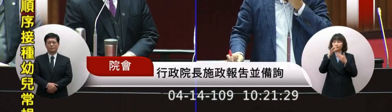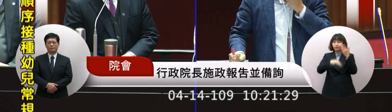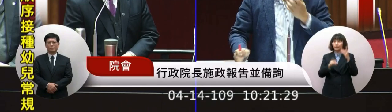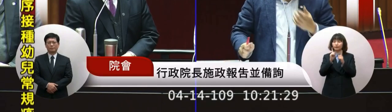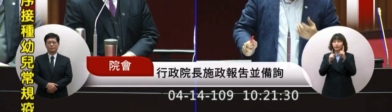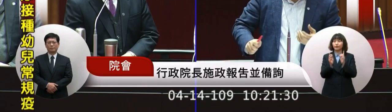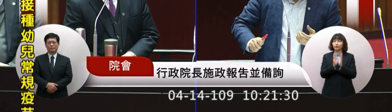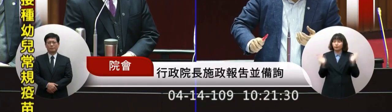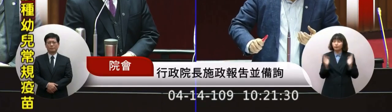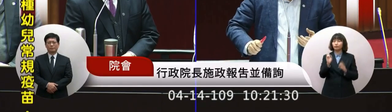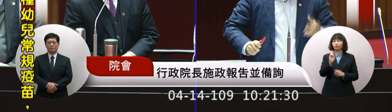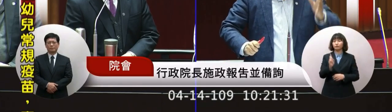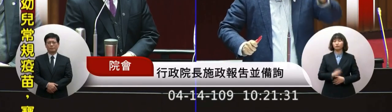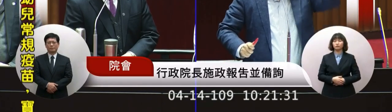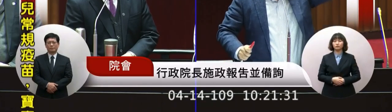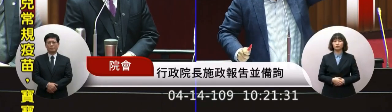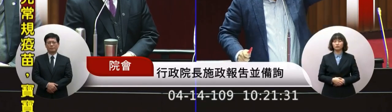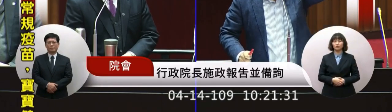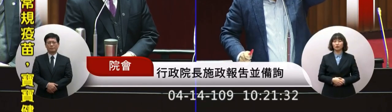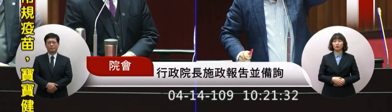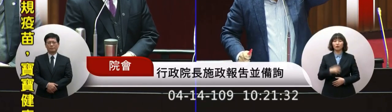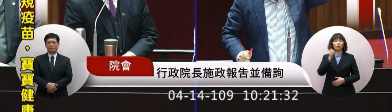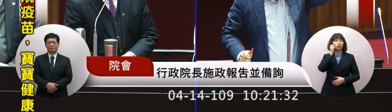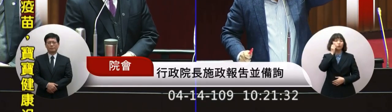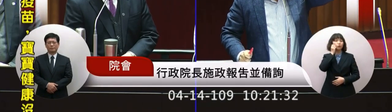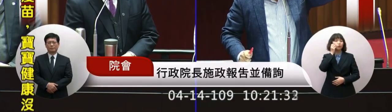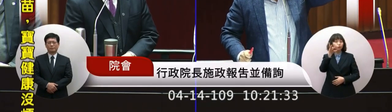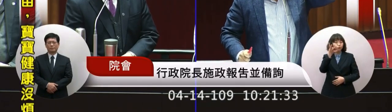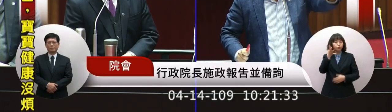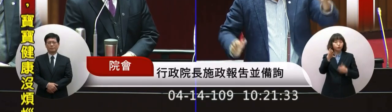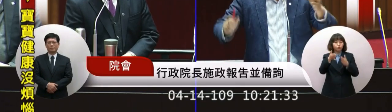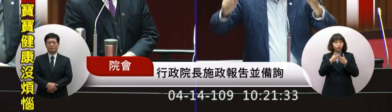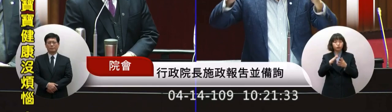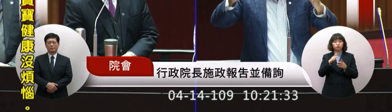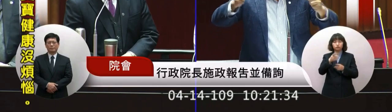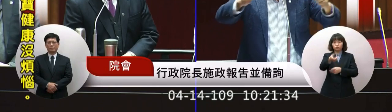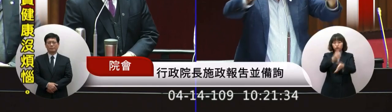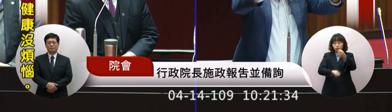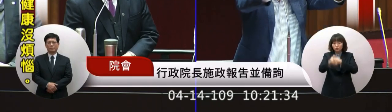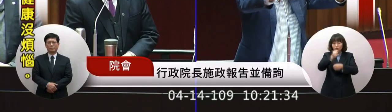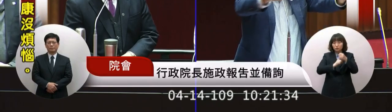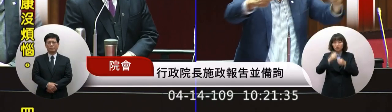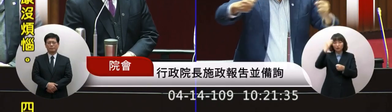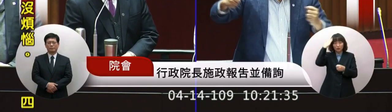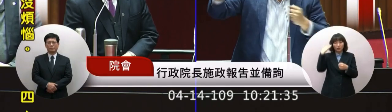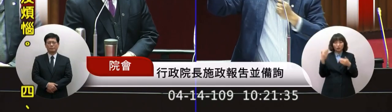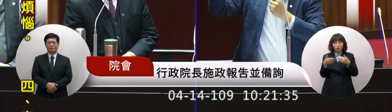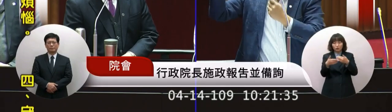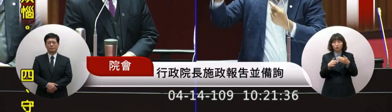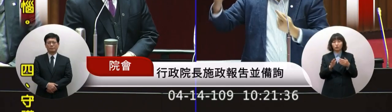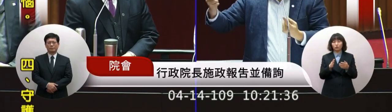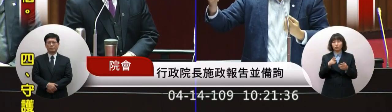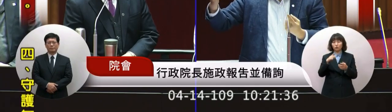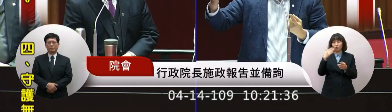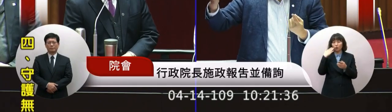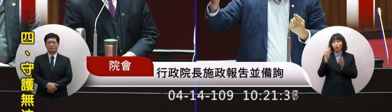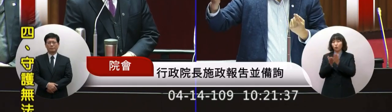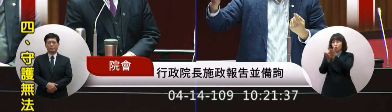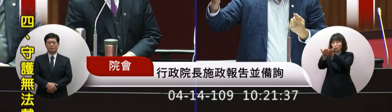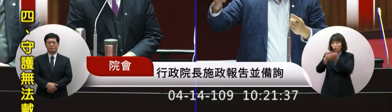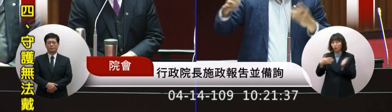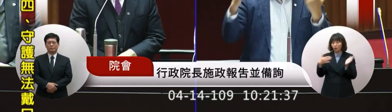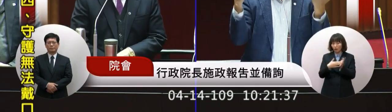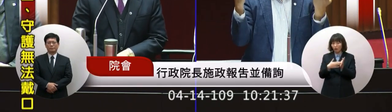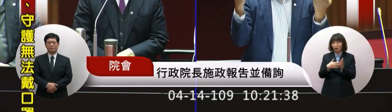寬一下就是說四季我要抓歐洲我處理一座你就回來把我拐十四天